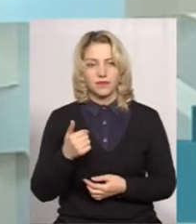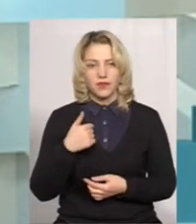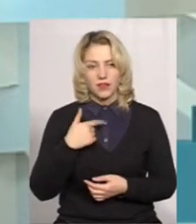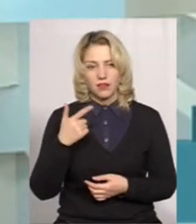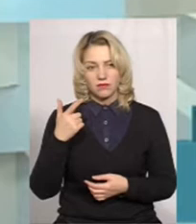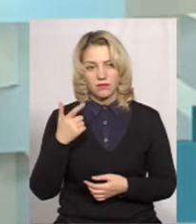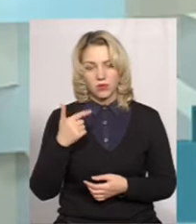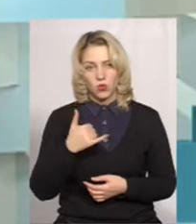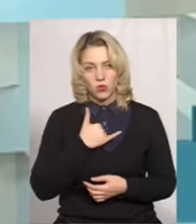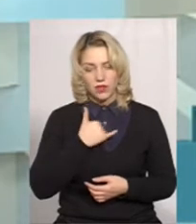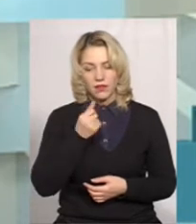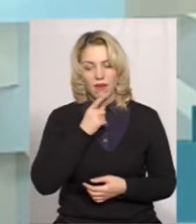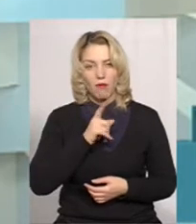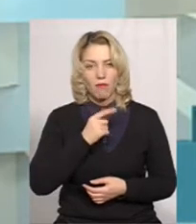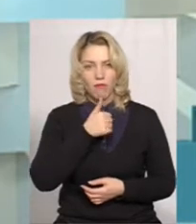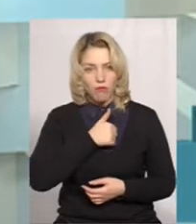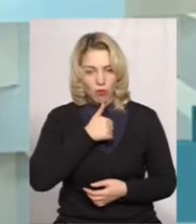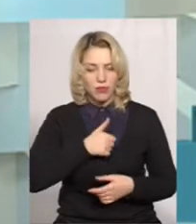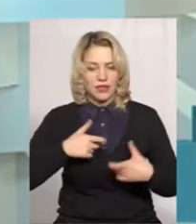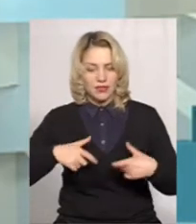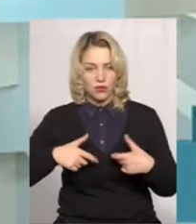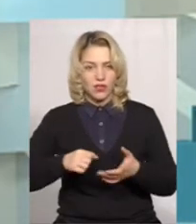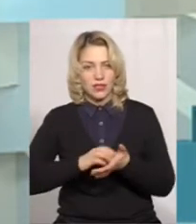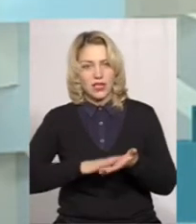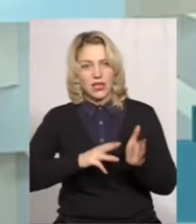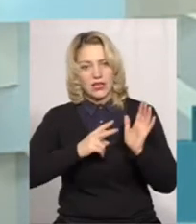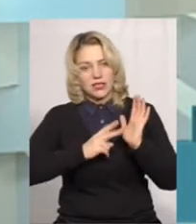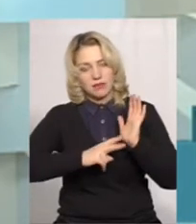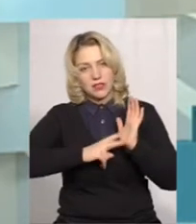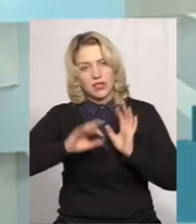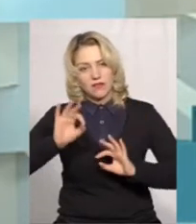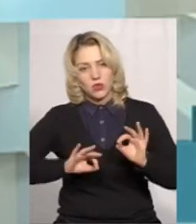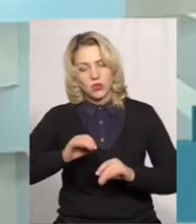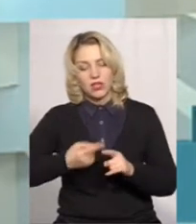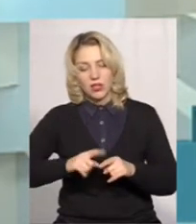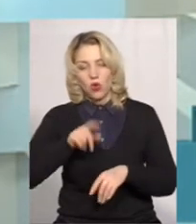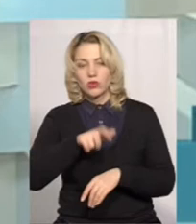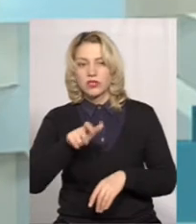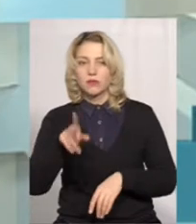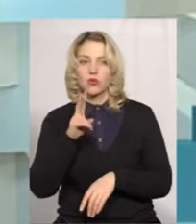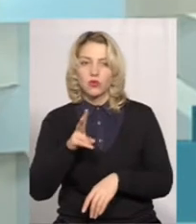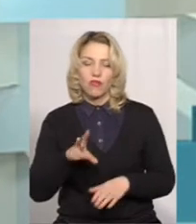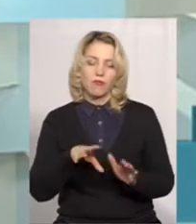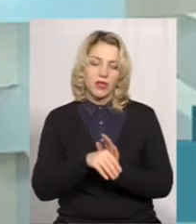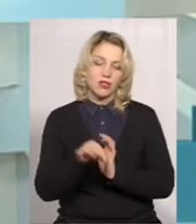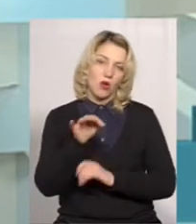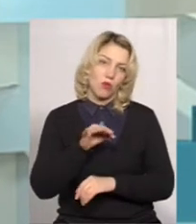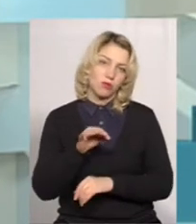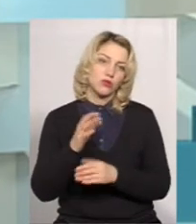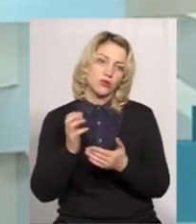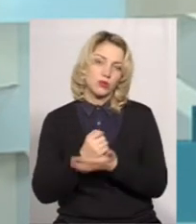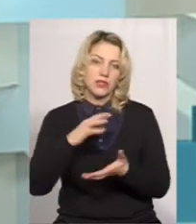У нас на пробне тестування зареєструвалося 70% тих осіб, які в межах області